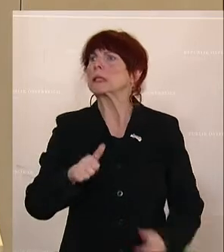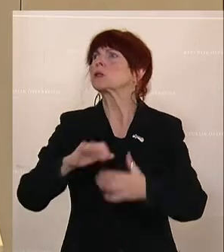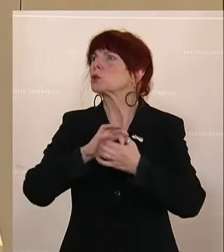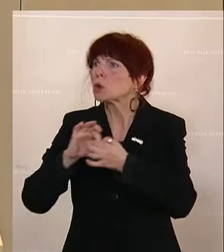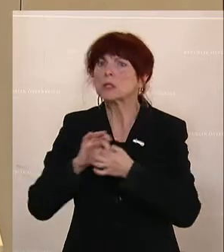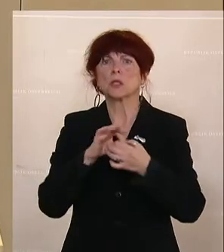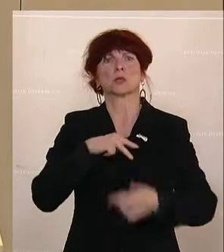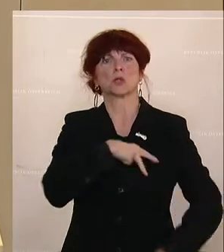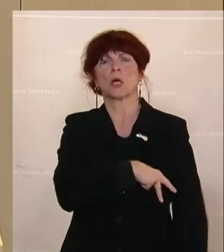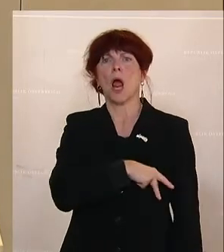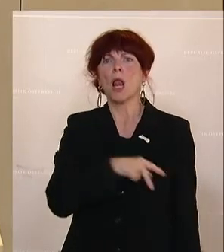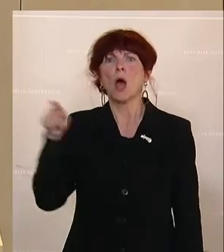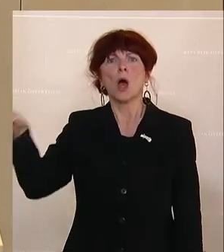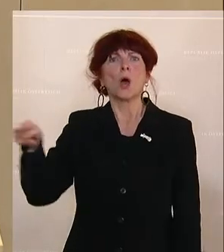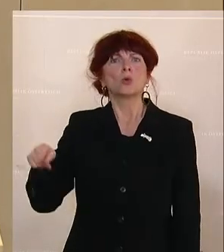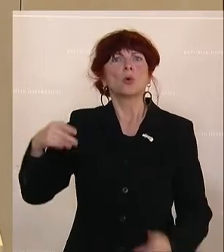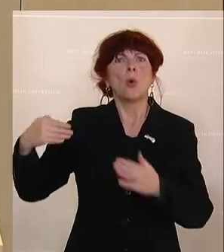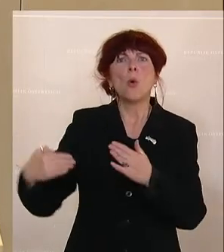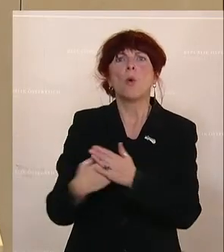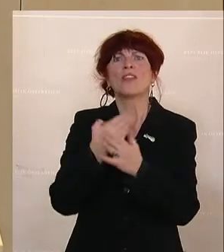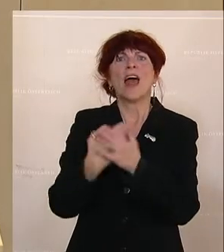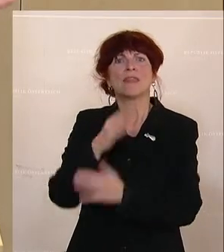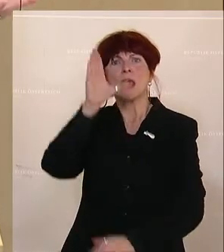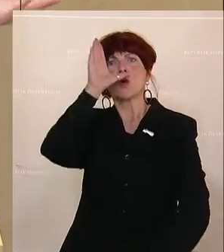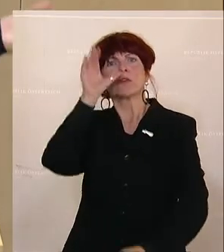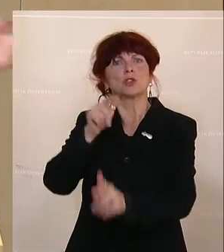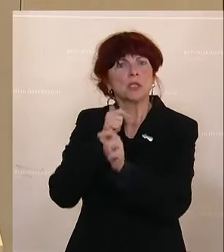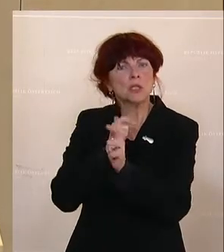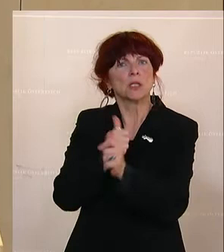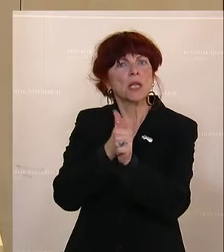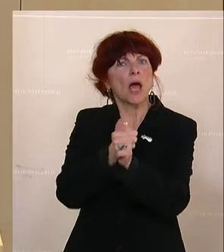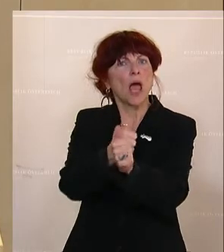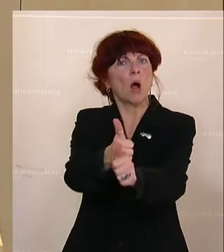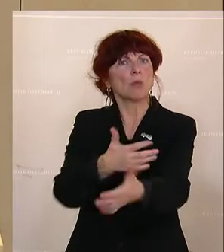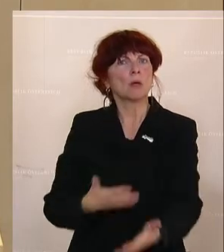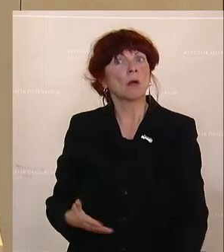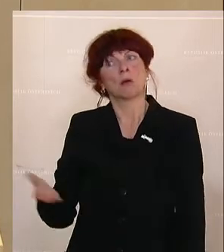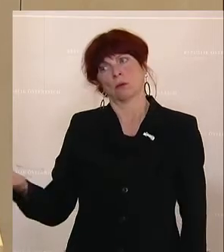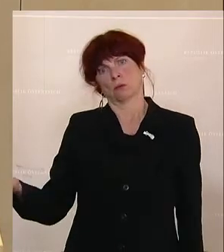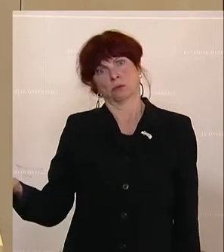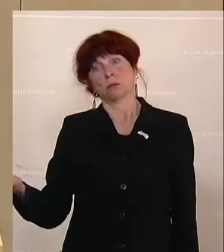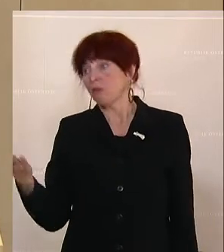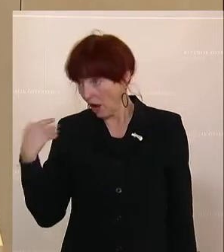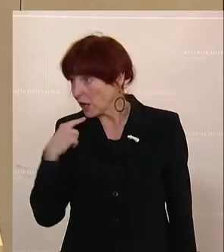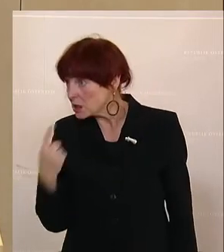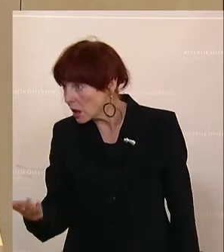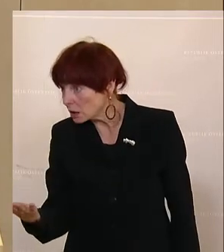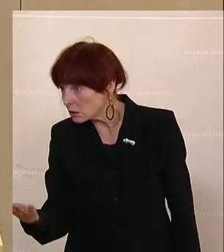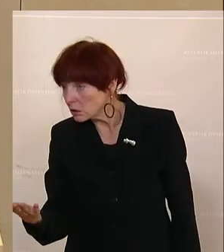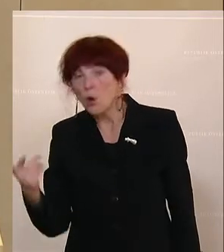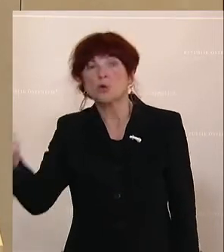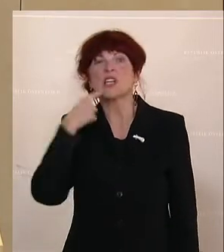Neofaschisten hinterherhoppeln, wie Sie das gesagt haben. Naja, Sie haben es gesagt und sagen, Sie sind